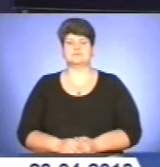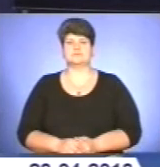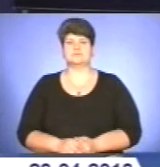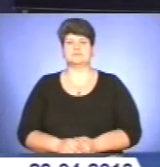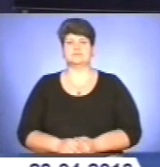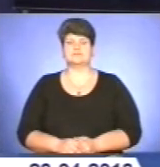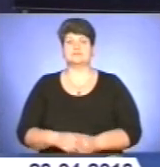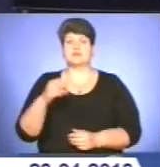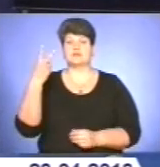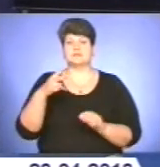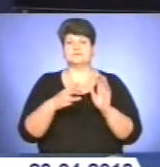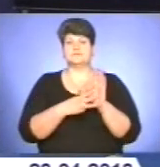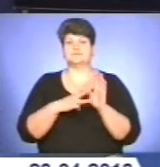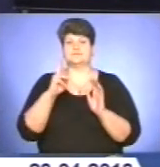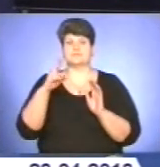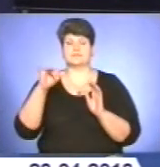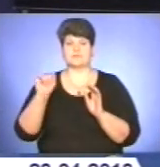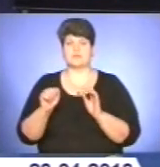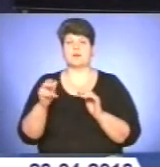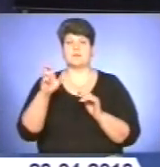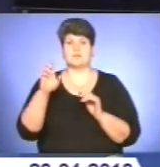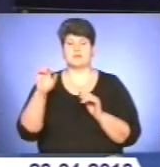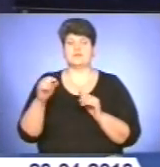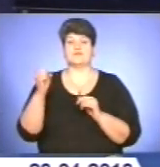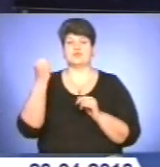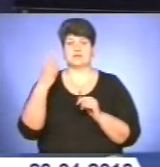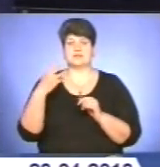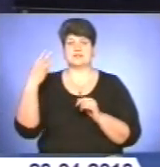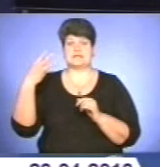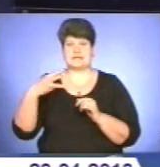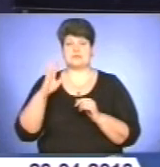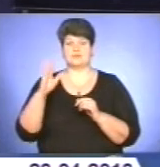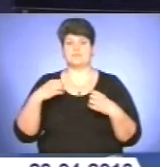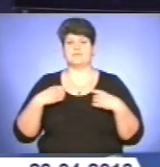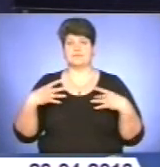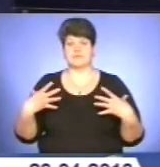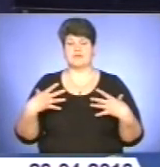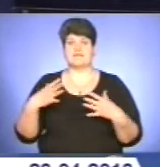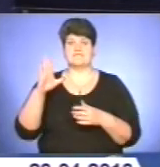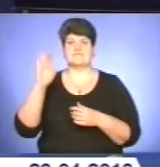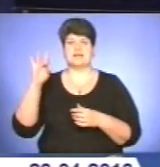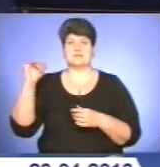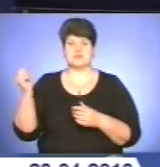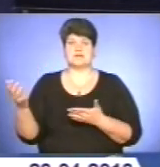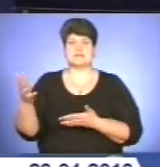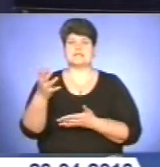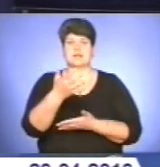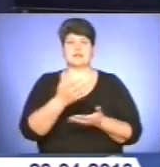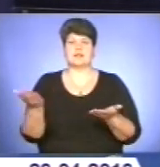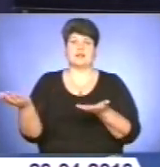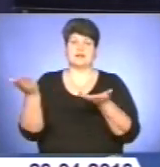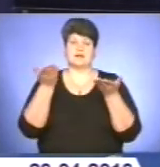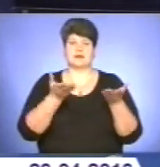28 квітня у Палазі культури Березіль о 14.30 відбудеться свято Вербиченька. Скликає нас у цей весняний,